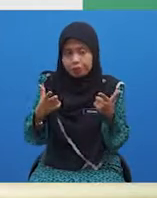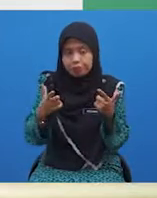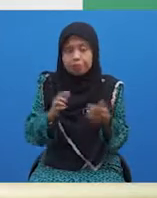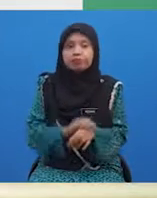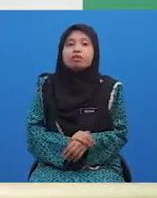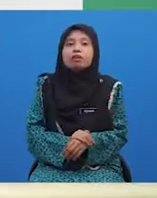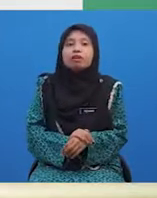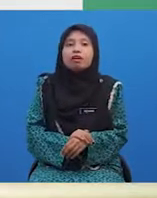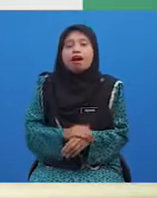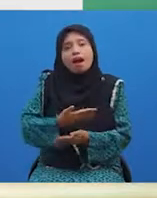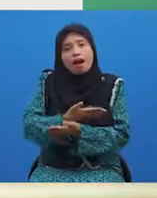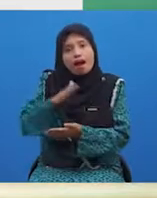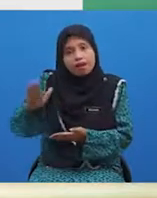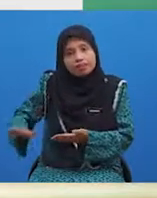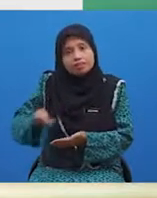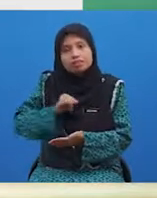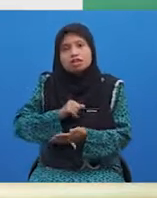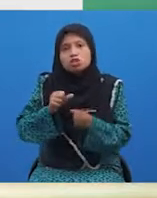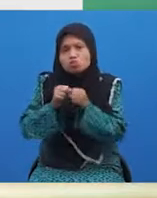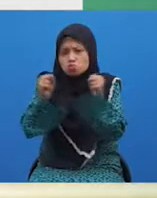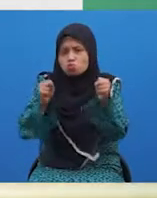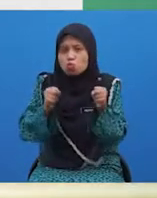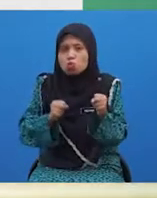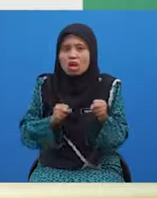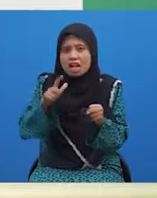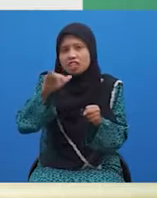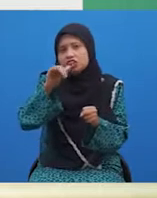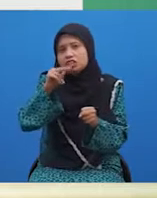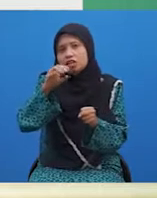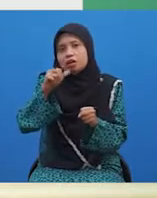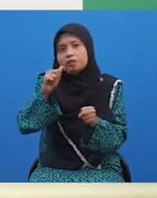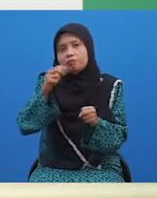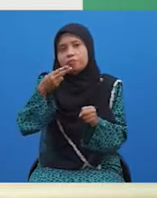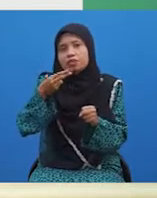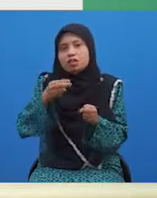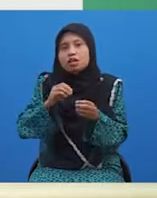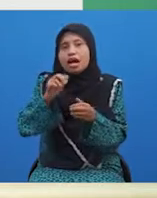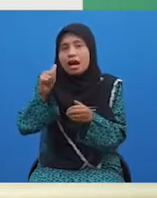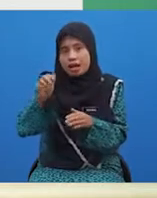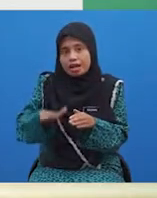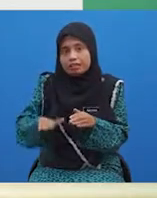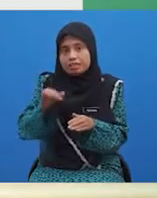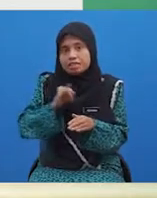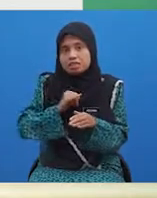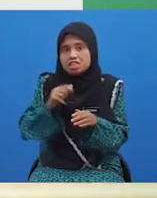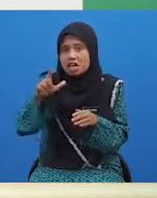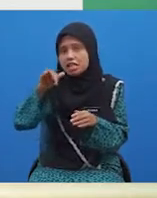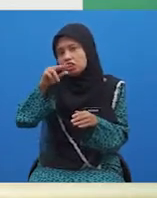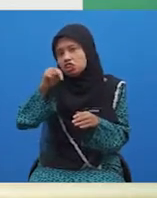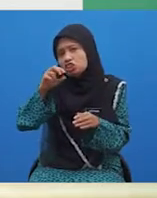Yang ketiga, adik saya sungguh lincah. A, adik saya lincah sungguh.